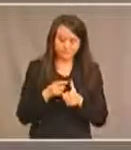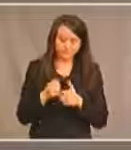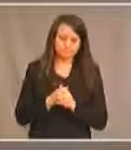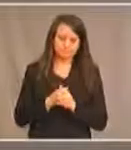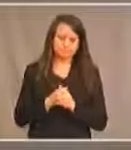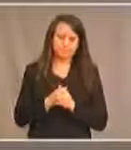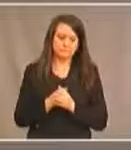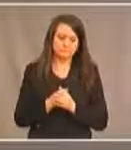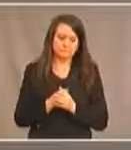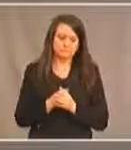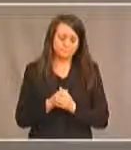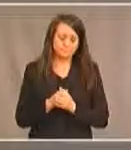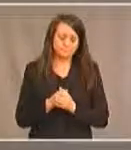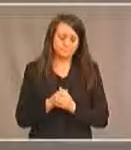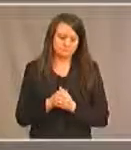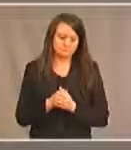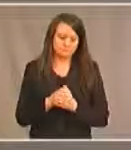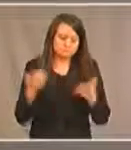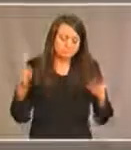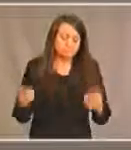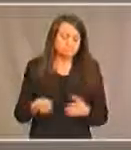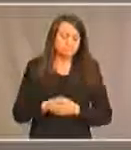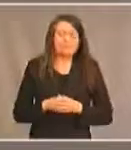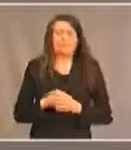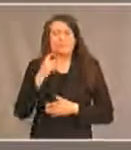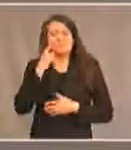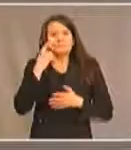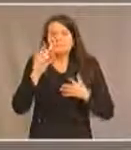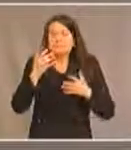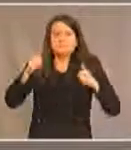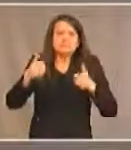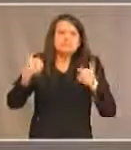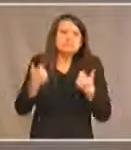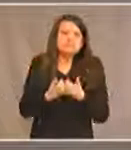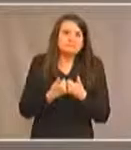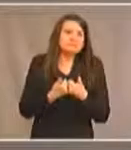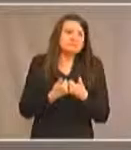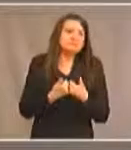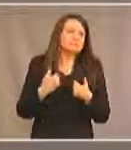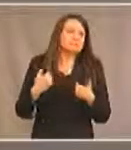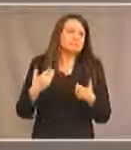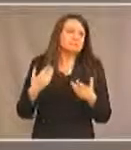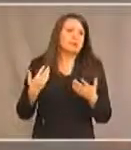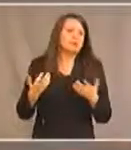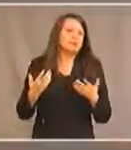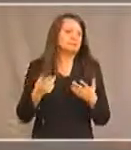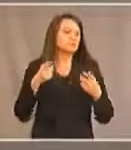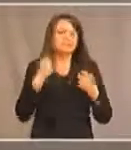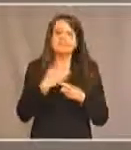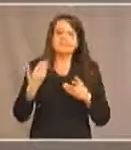je pense qu'un des défis se pose à cause du volume d'informations